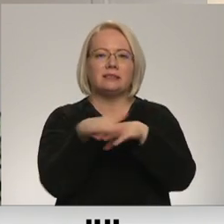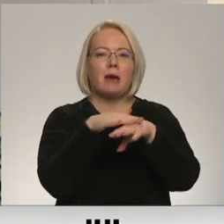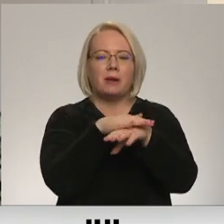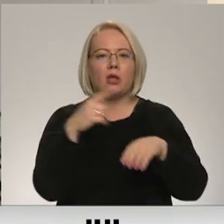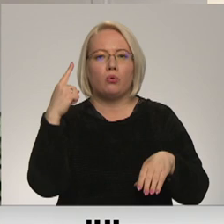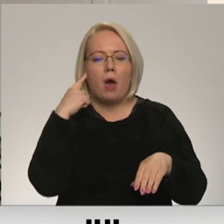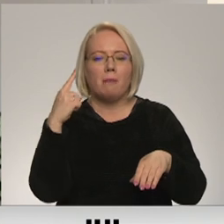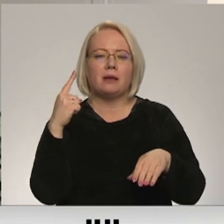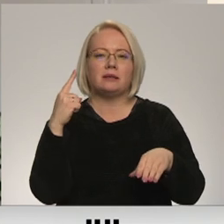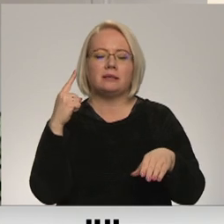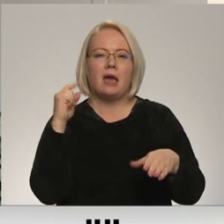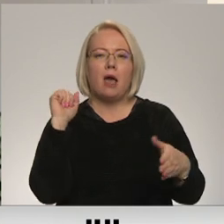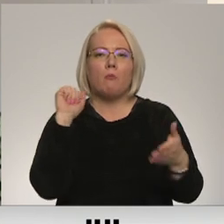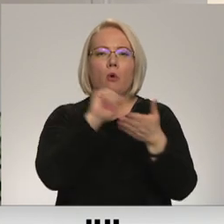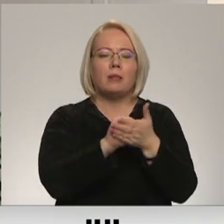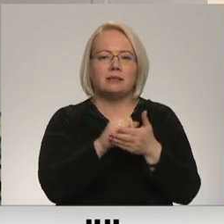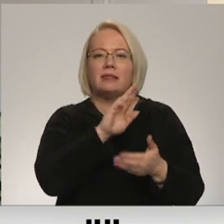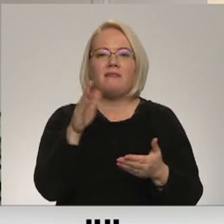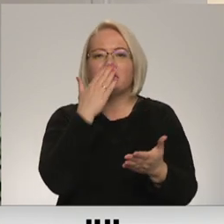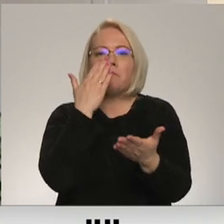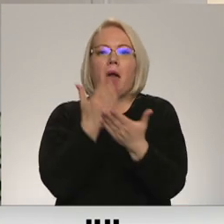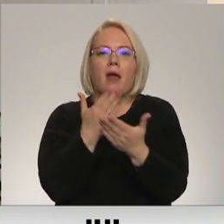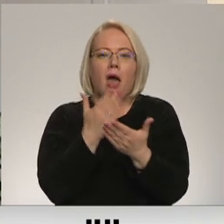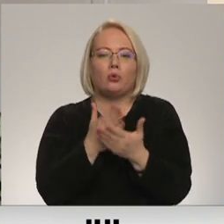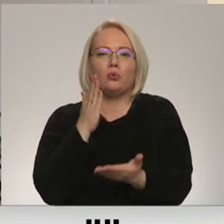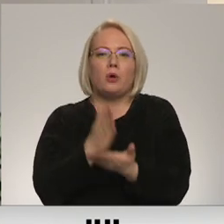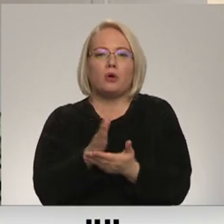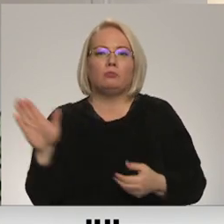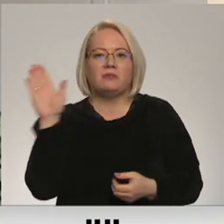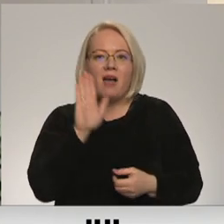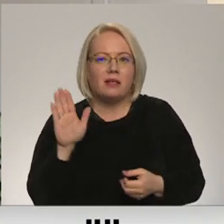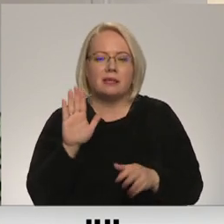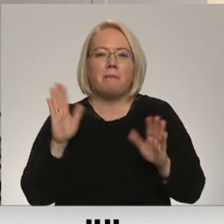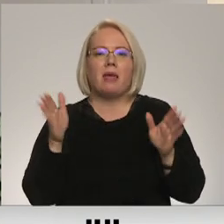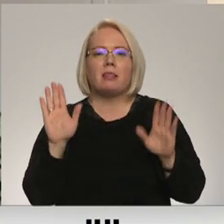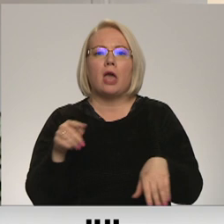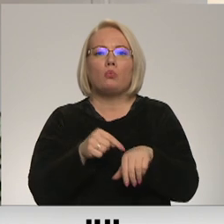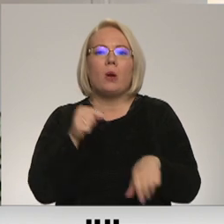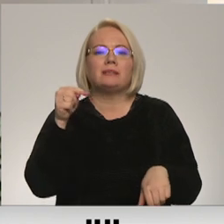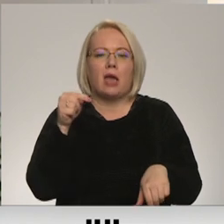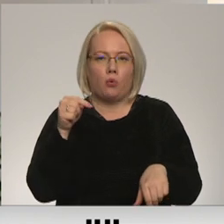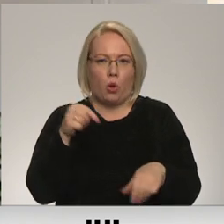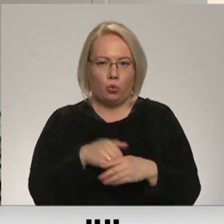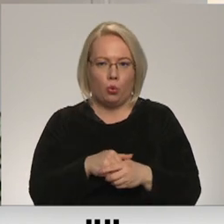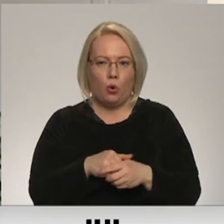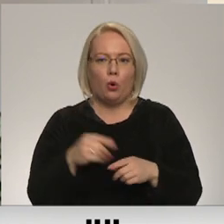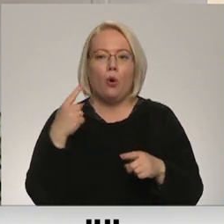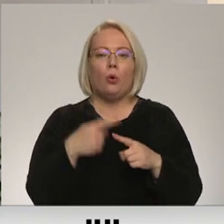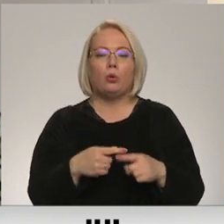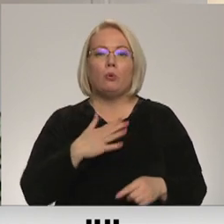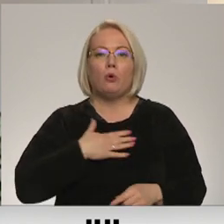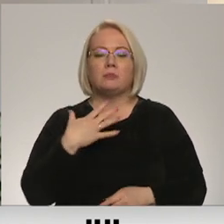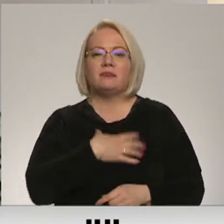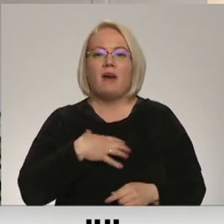publicētas nevis, lai attēnotu notikumus valstī, bet lai noskaņotu. Mums